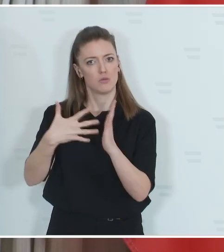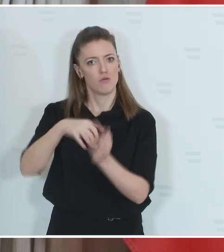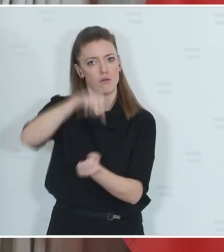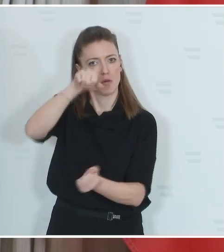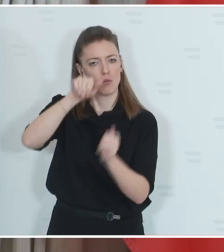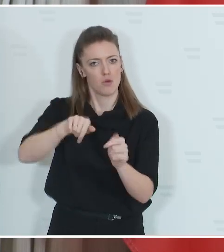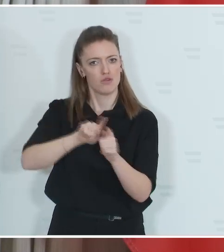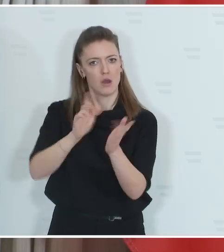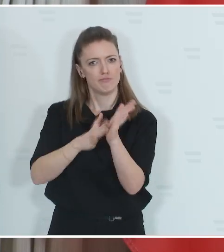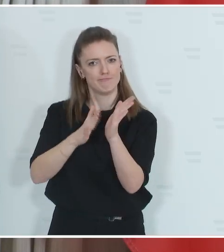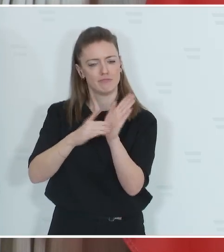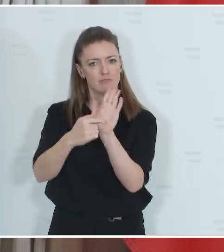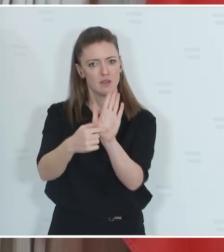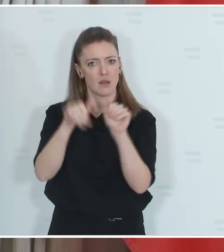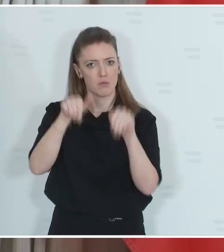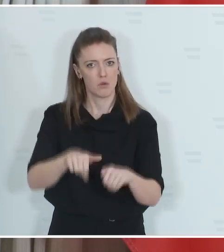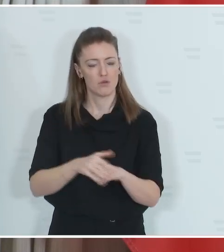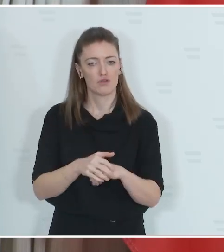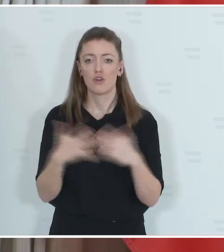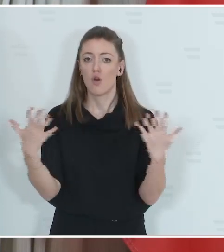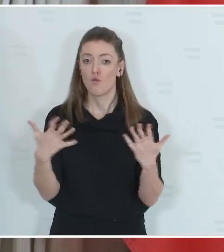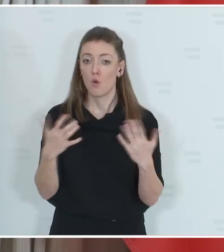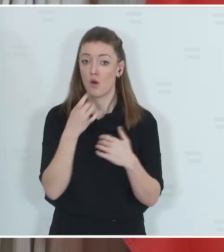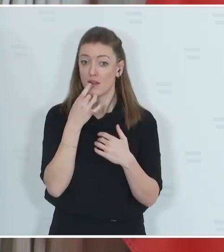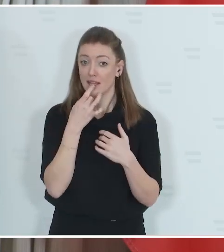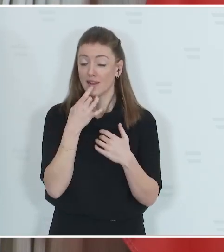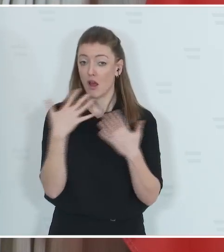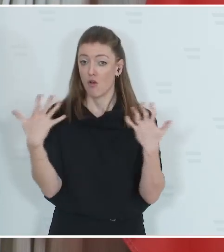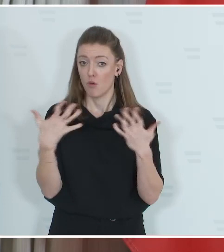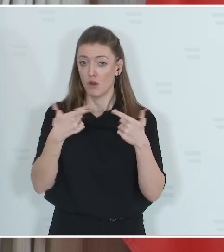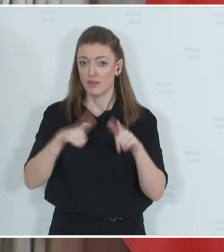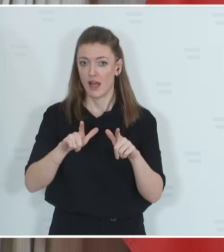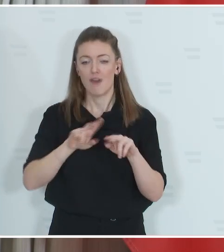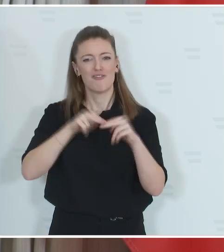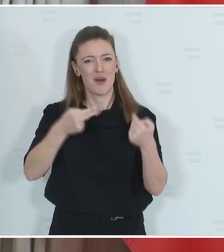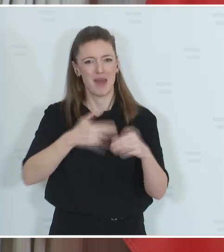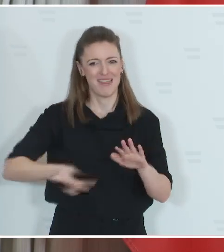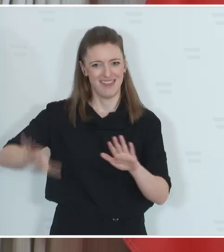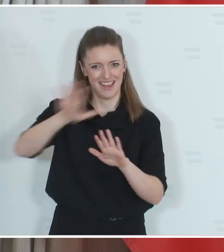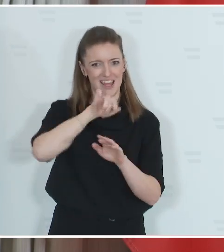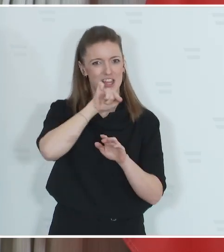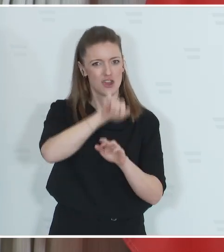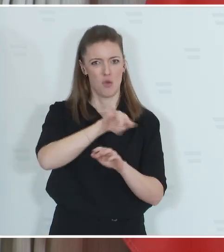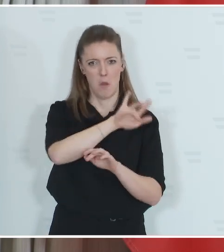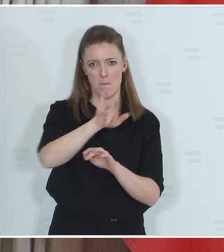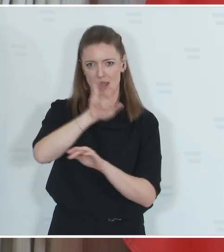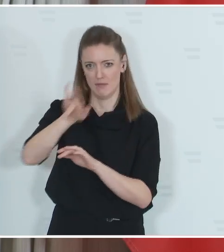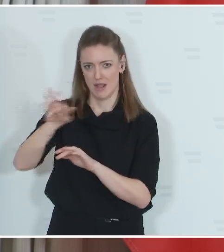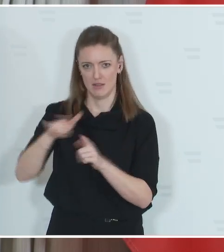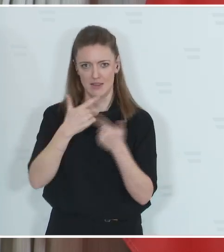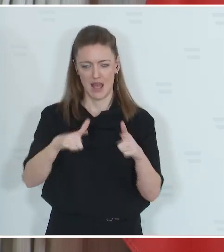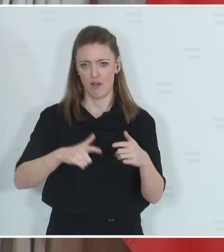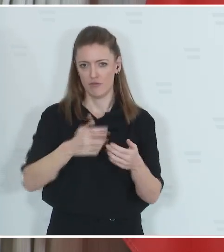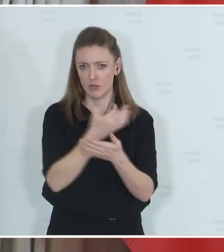Training der Tiere darf ausschließlich auf dem Trainingsgelände der Verbände absolviert werden. Die Kosten sind selbst zu